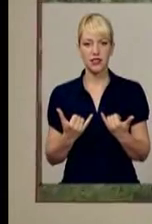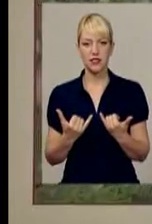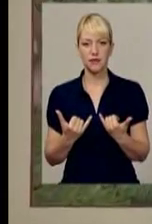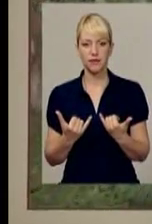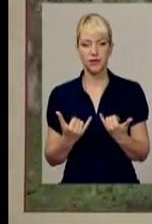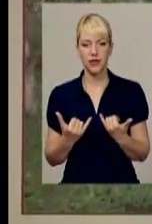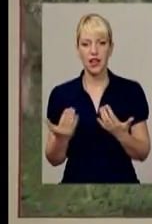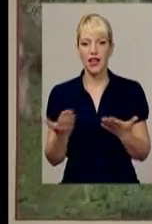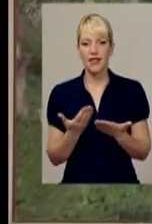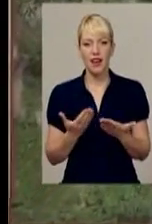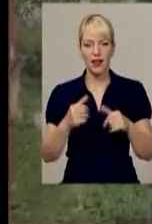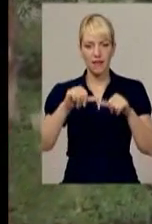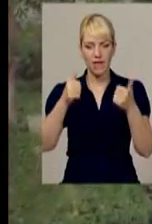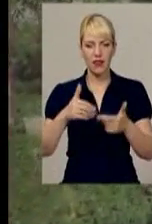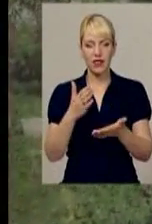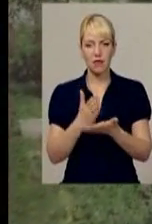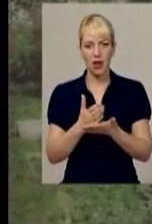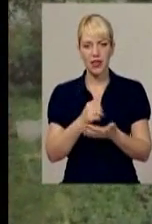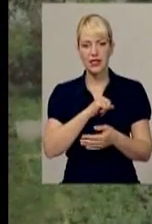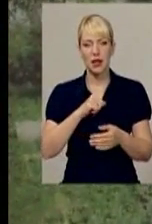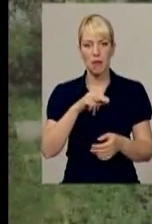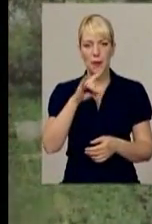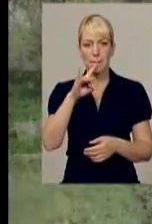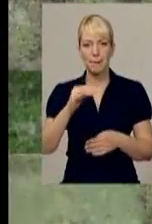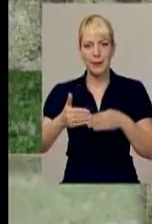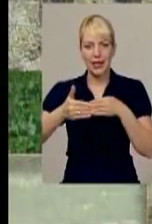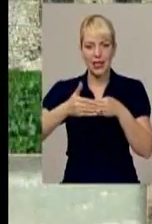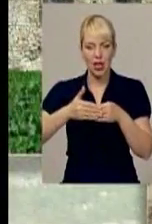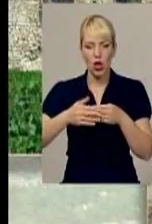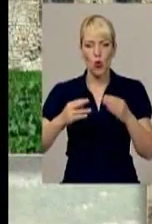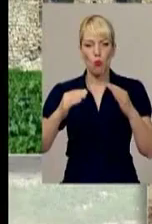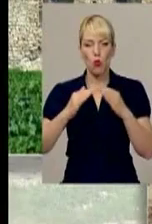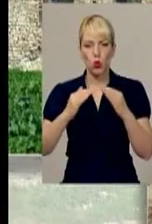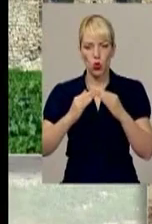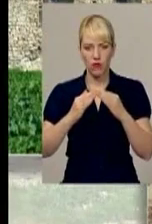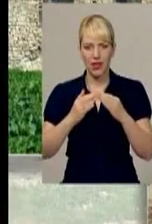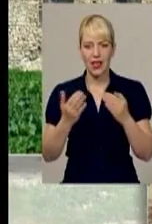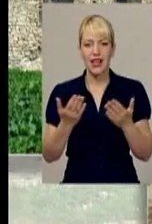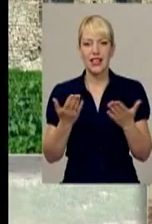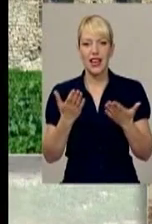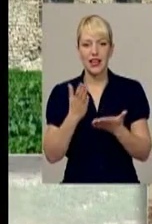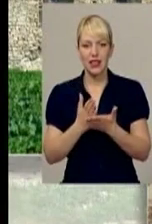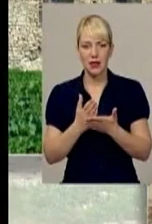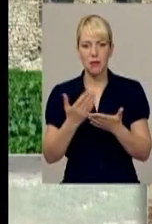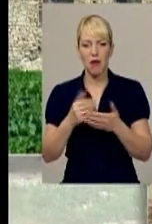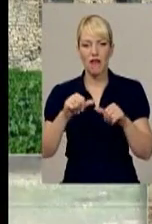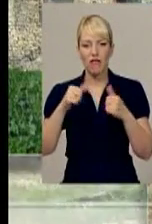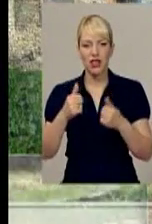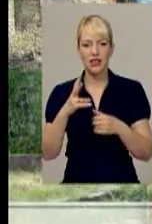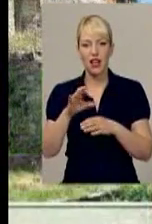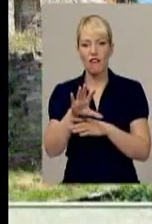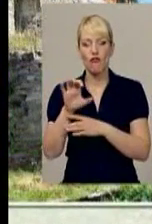який вигляд має сама прибудова і сама споруда і який вигляд вона мала тут на